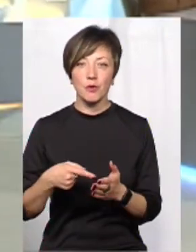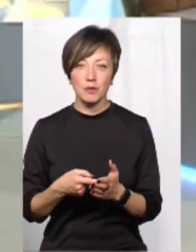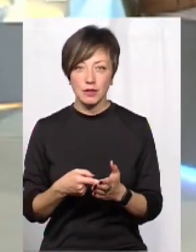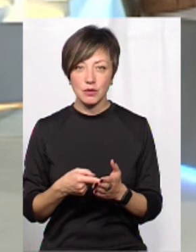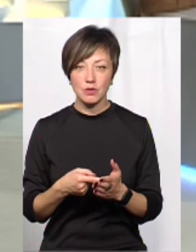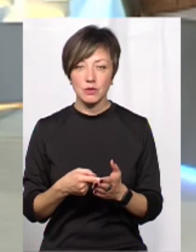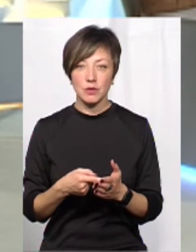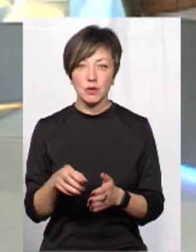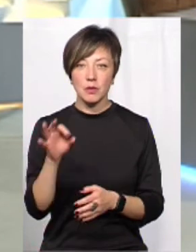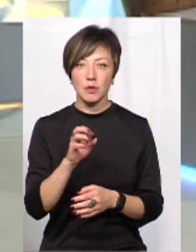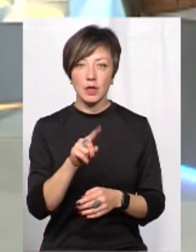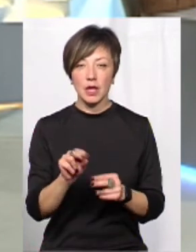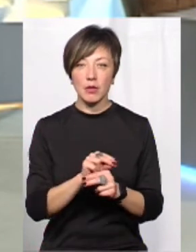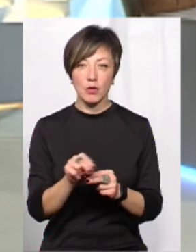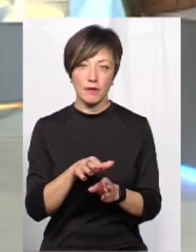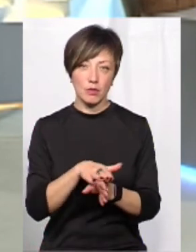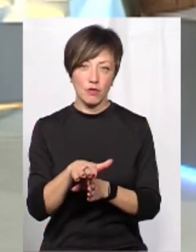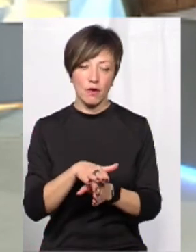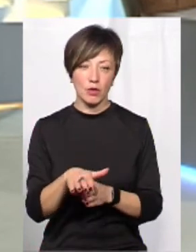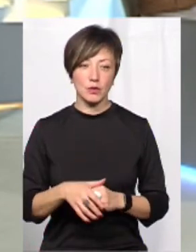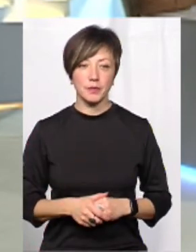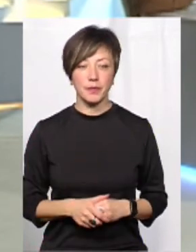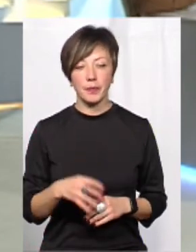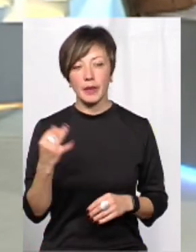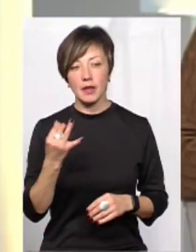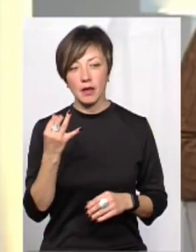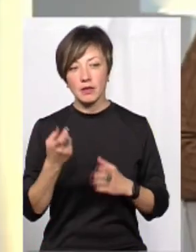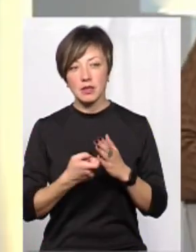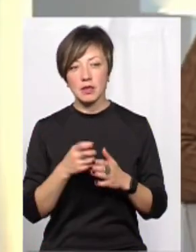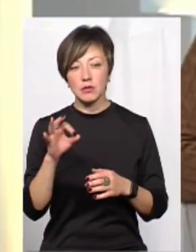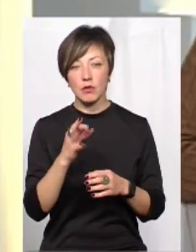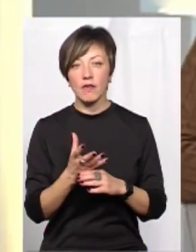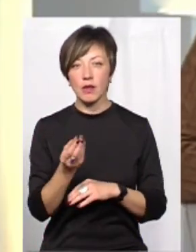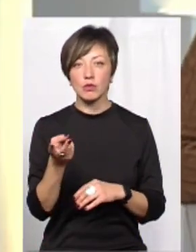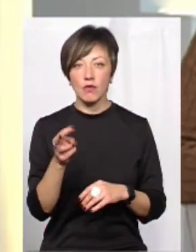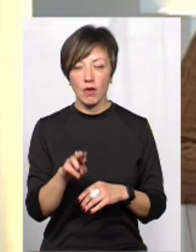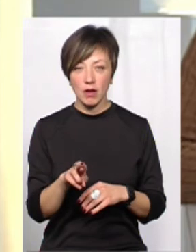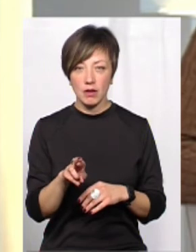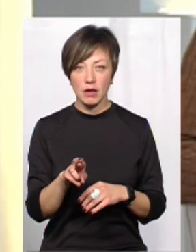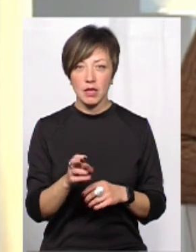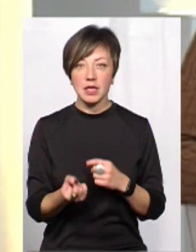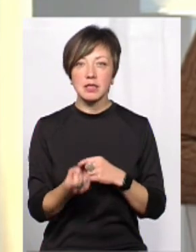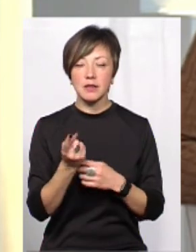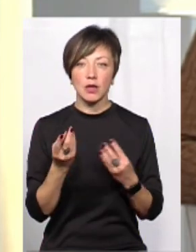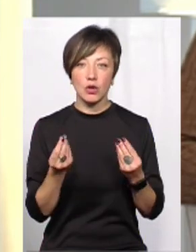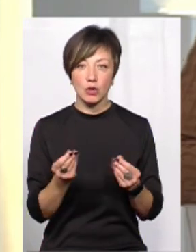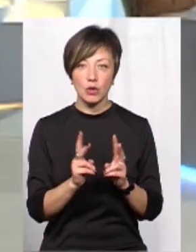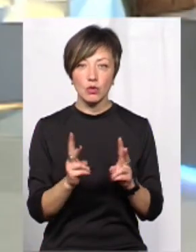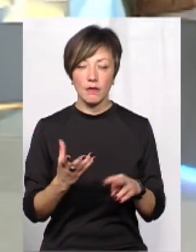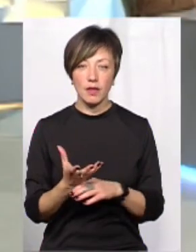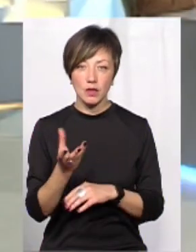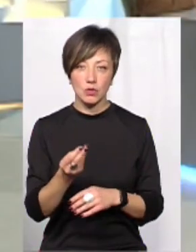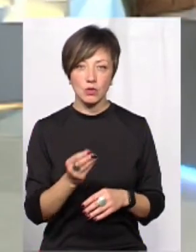з приводу тих ремонтів, які відбуваються. Цікаво ще дізнатися про фінансування. Звідки берете гроші, хто